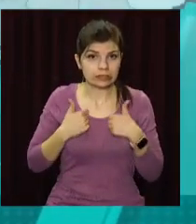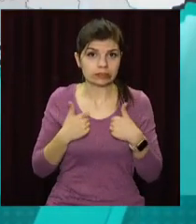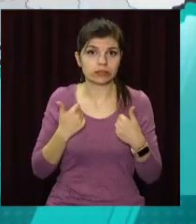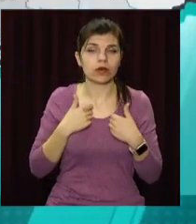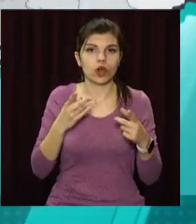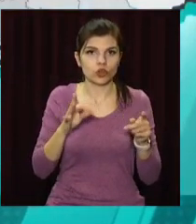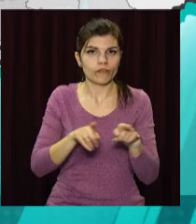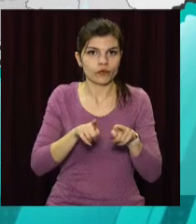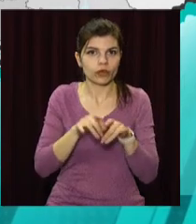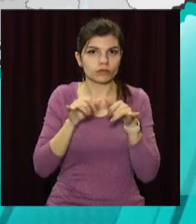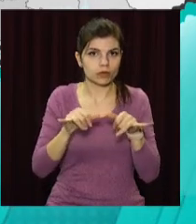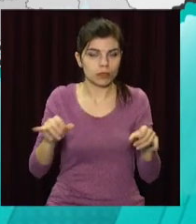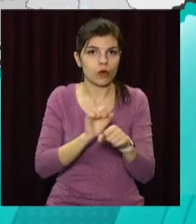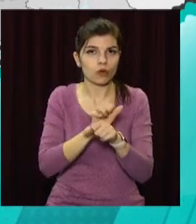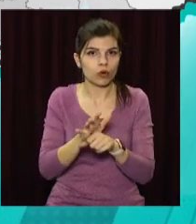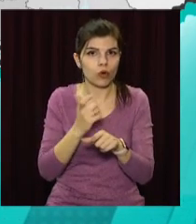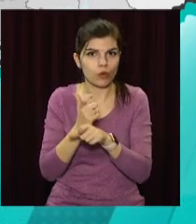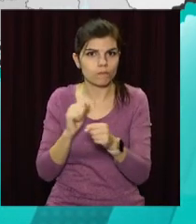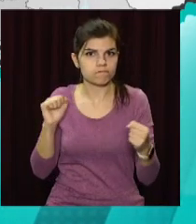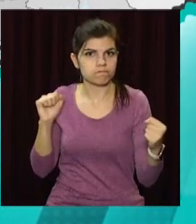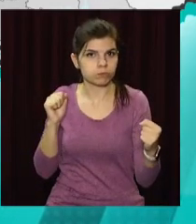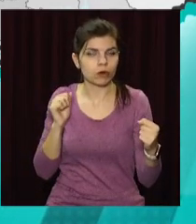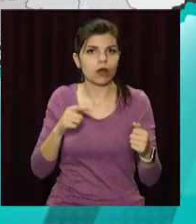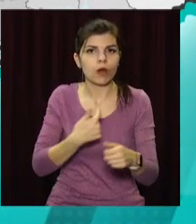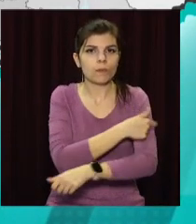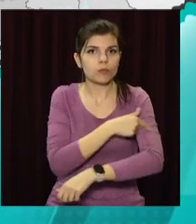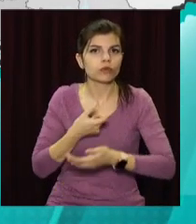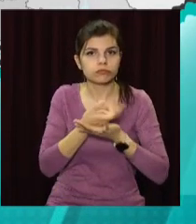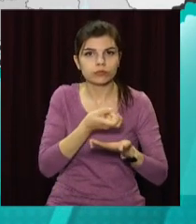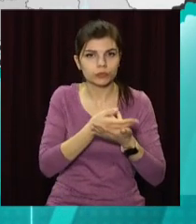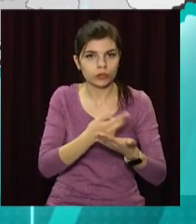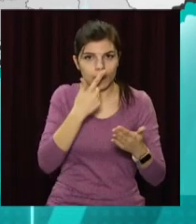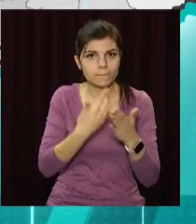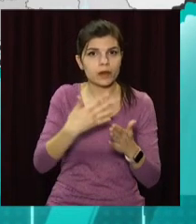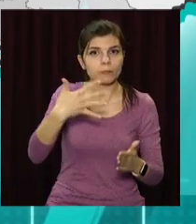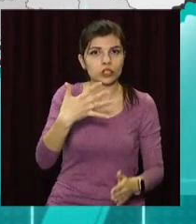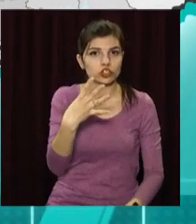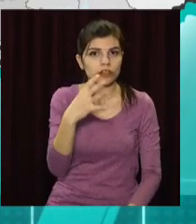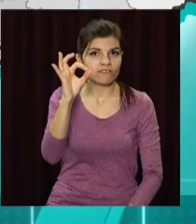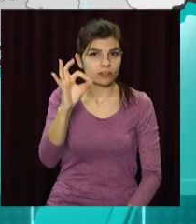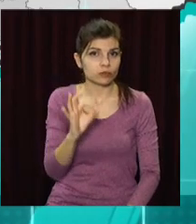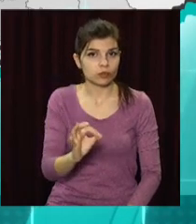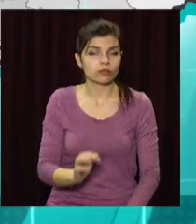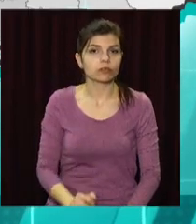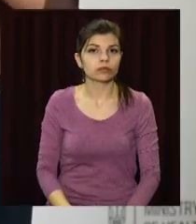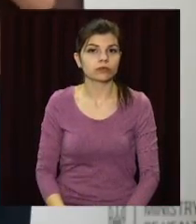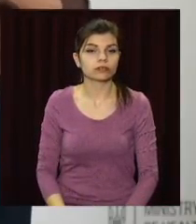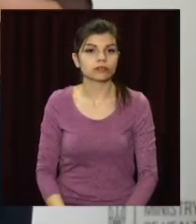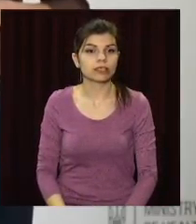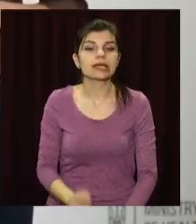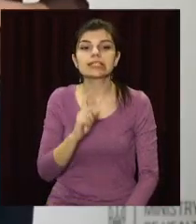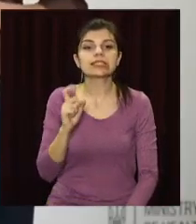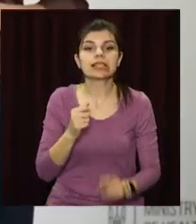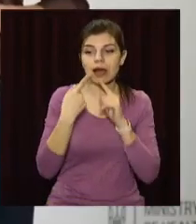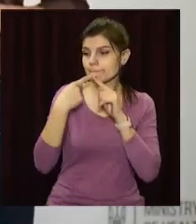ситуація з поширенням корони напружена, заповненість ковідних ліжок – майже 54%. За